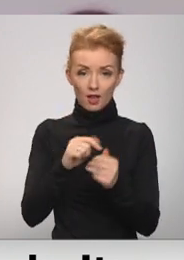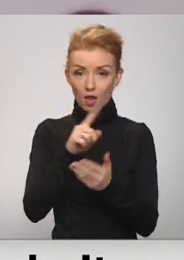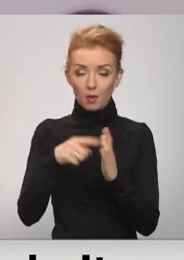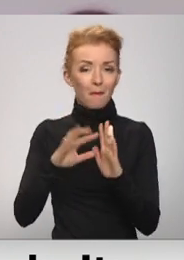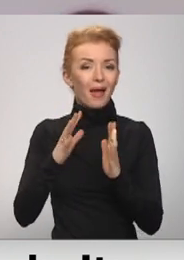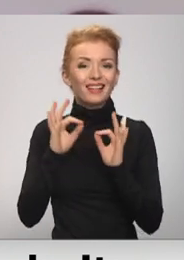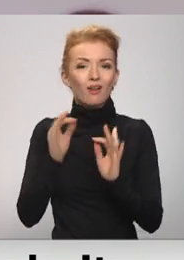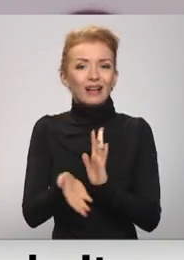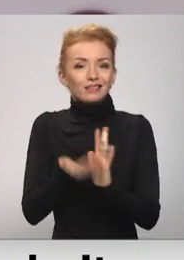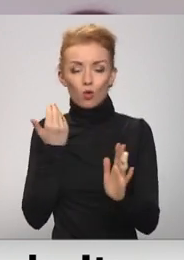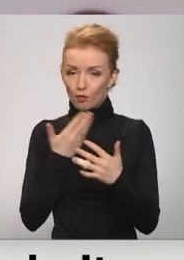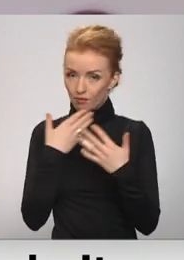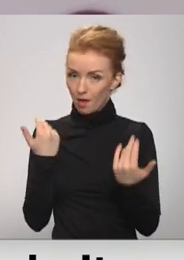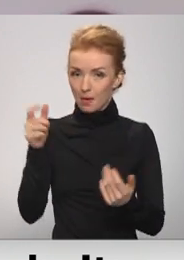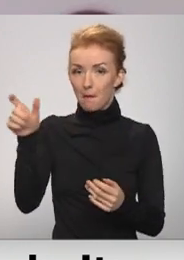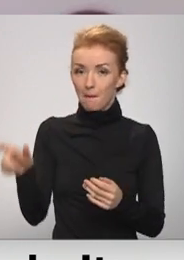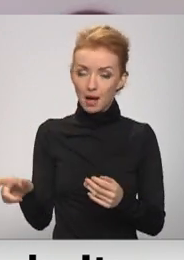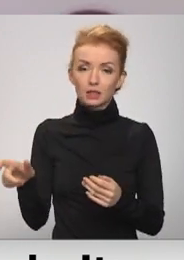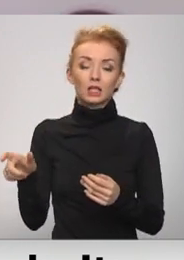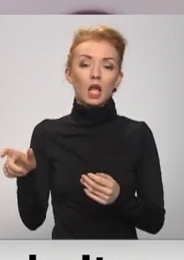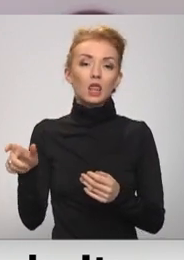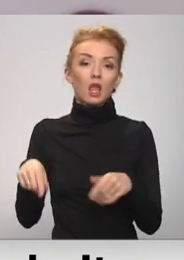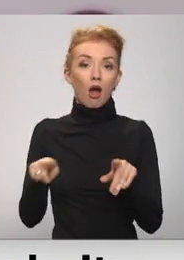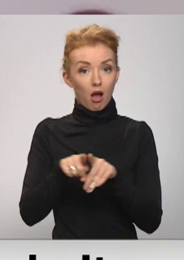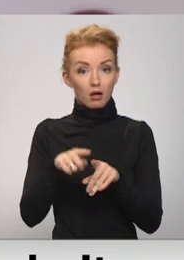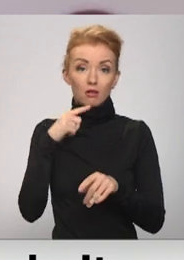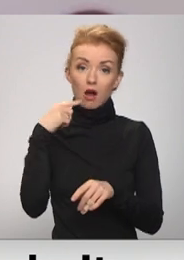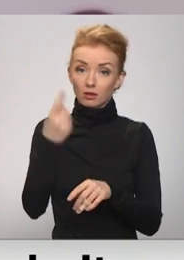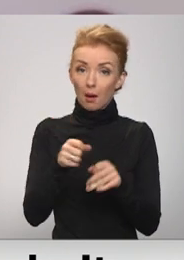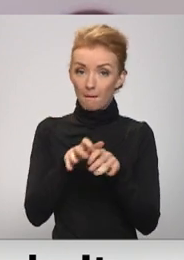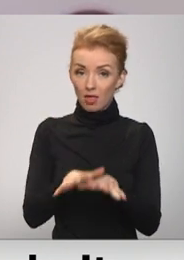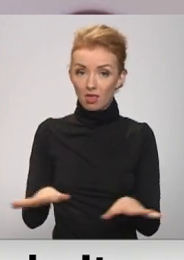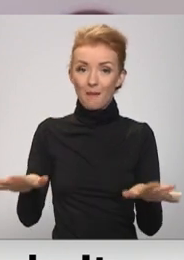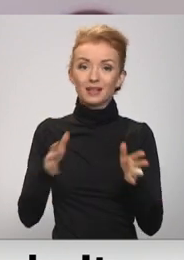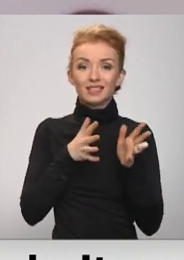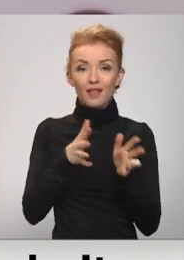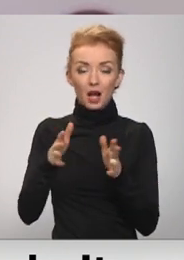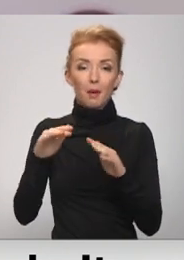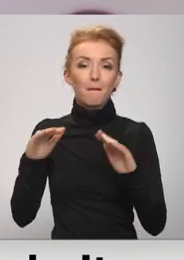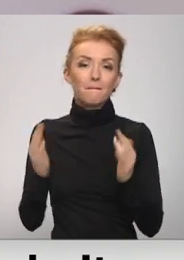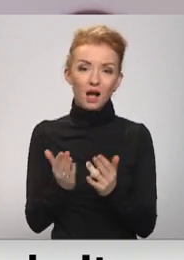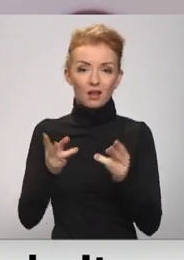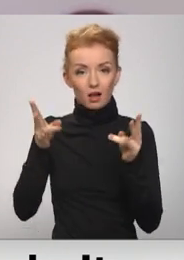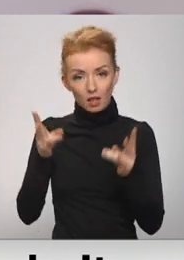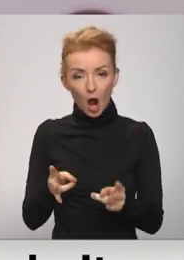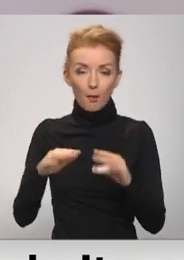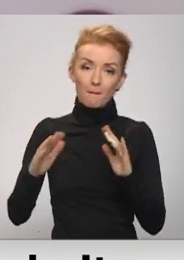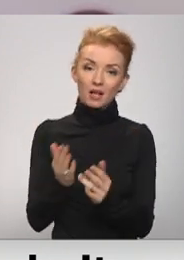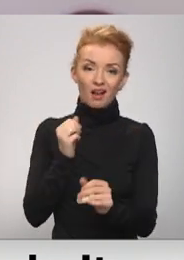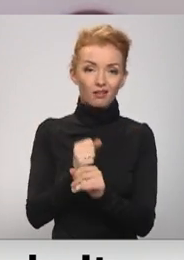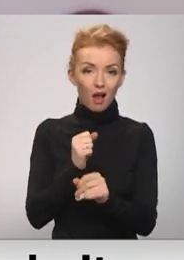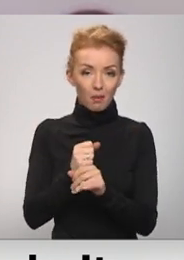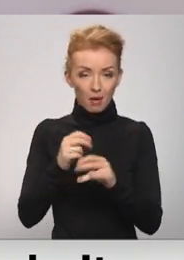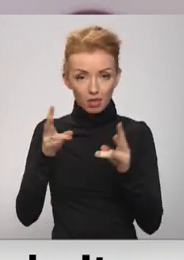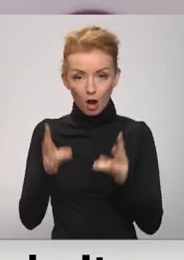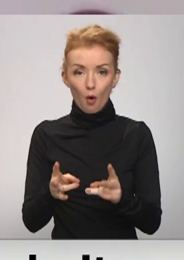izsaukumi. Tātad pacienti arī jāsaka, pandēmijas ietekmēja mazāk ir traumas, mazāk darba traumas,